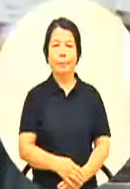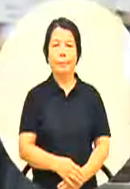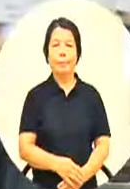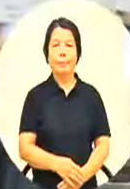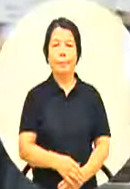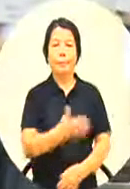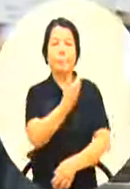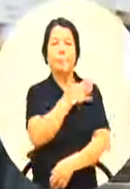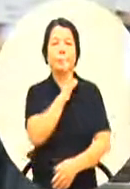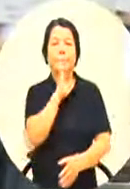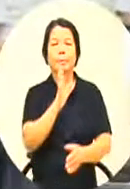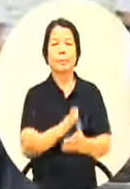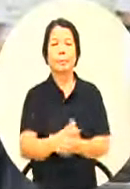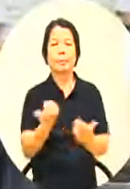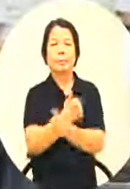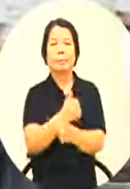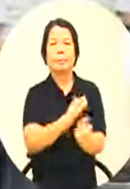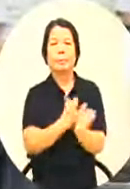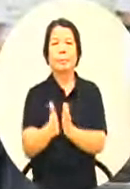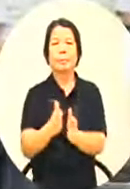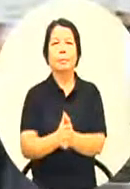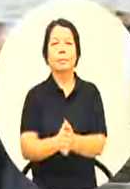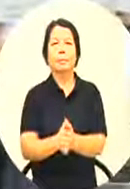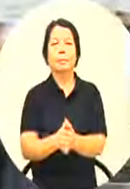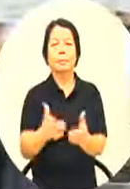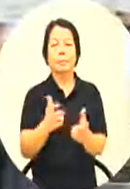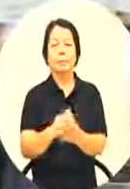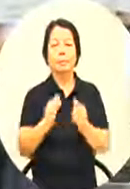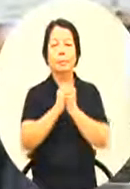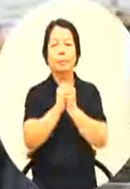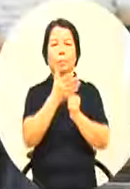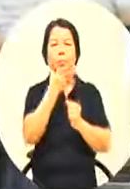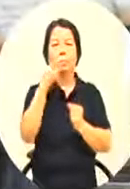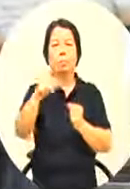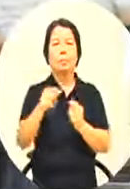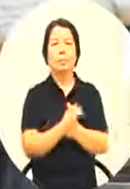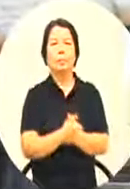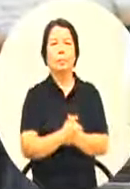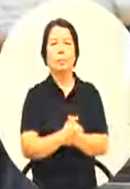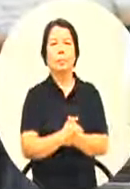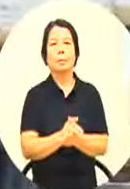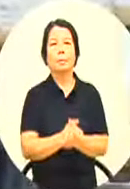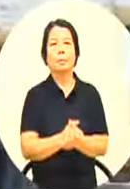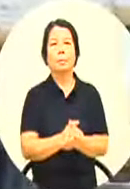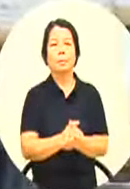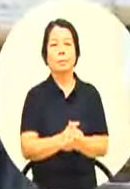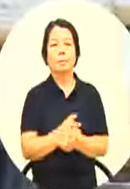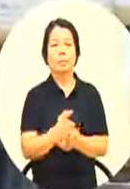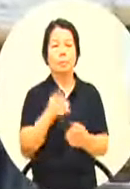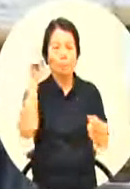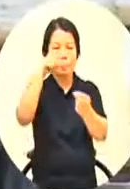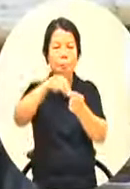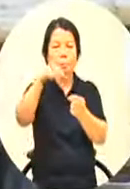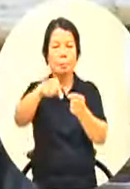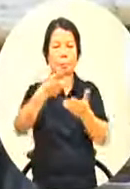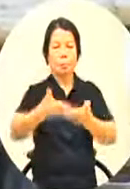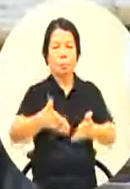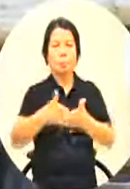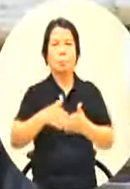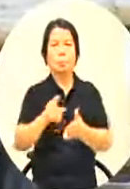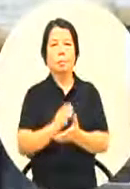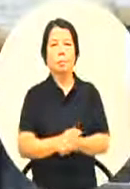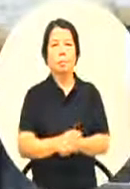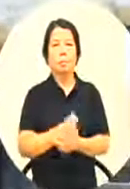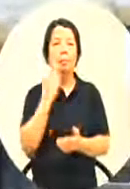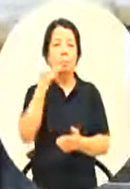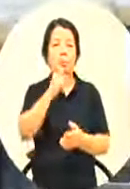不管是代理那我希望当每个我们都代理我们都希望祝福他能够争处那最主要你有没有愿景你如果